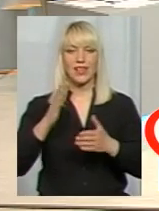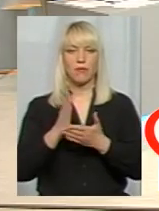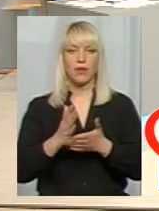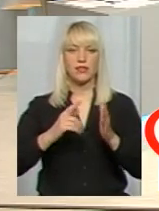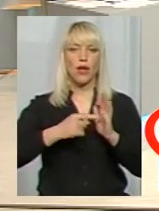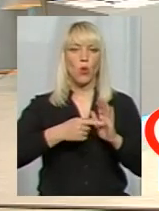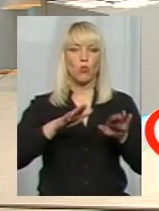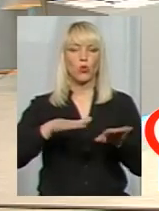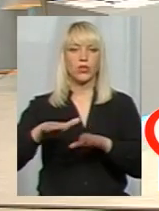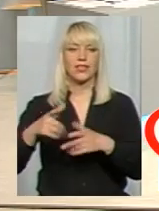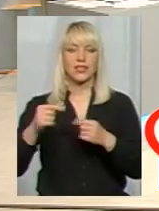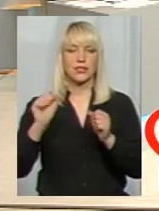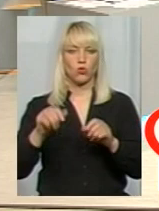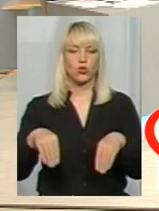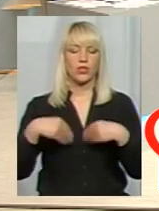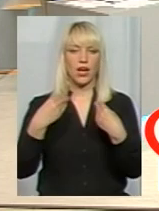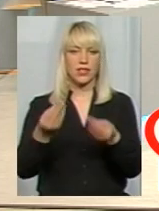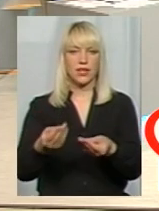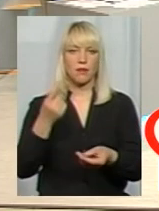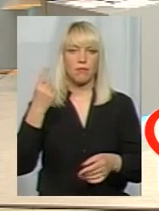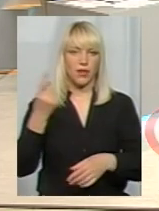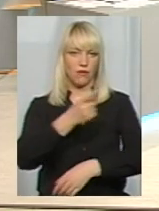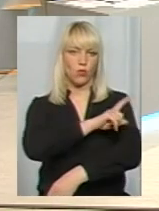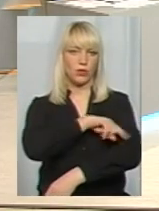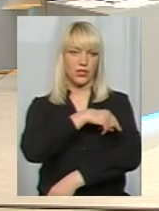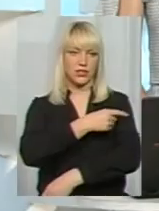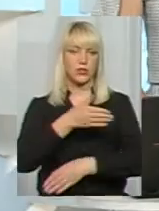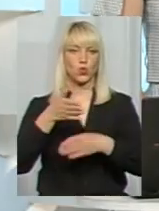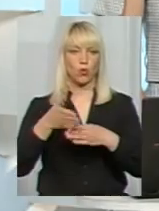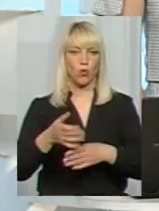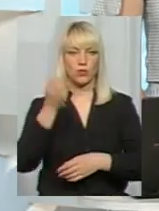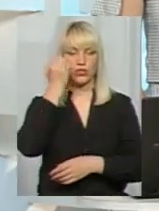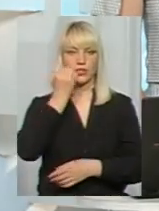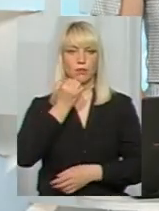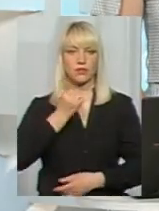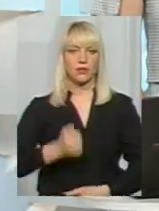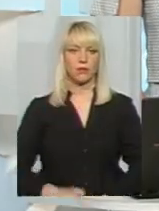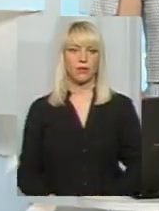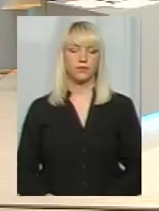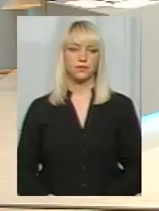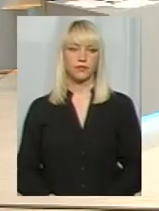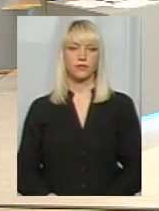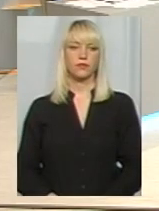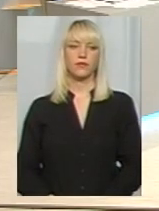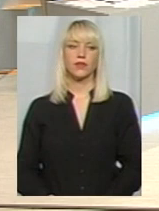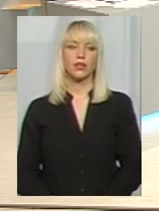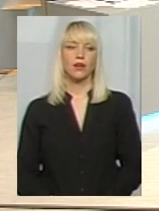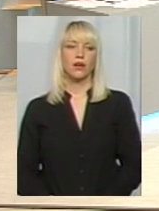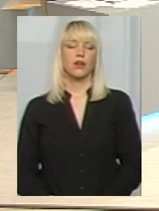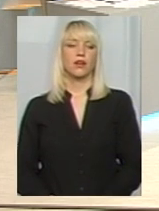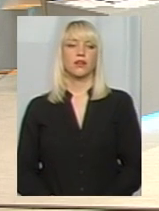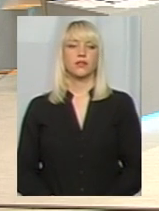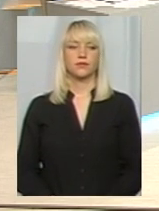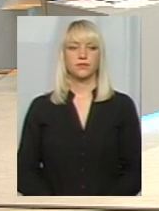можуть додати першу медицинську допомогу. Дякуємо. Треба мені першу чергу, якщо це